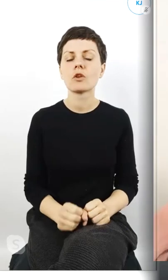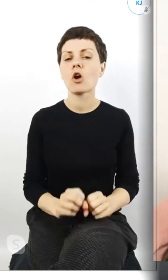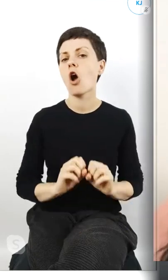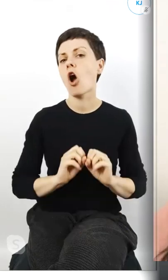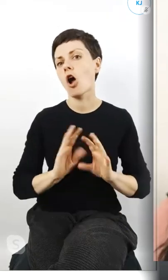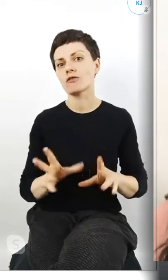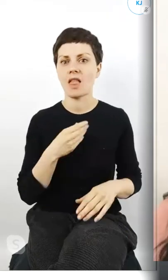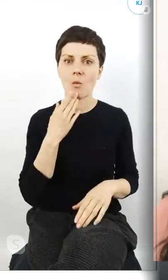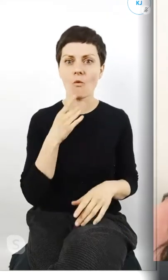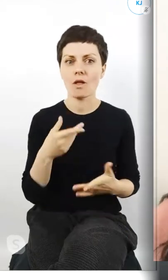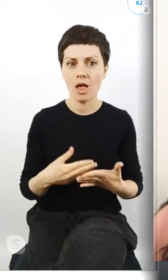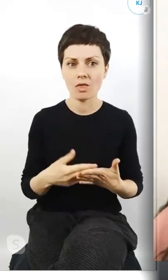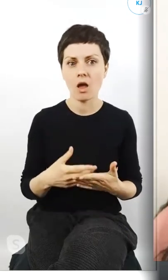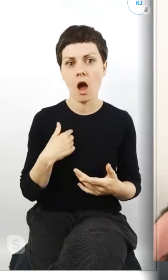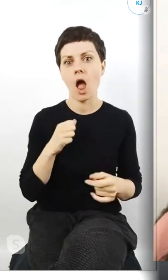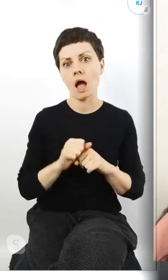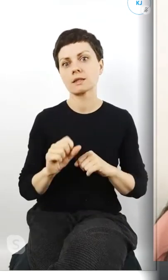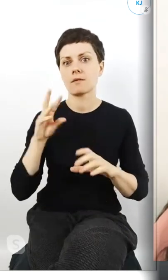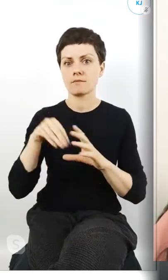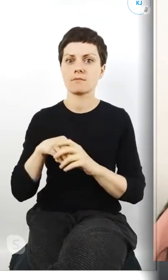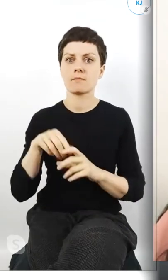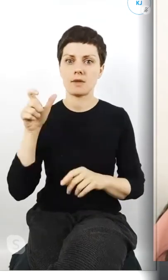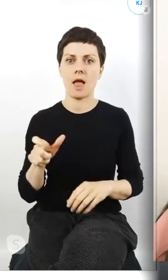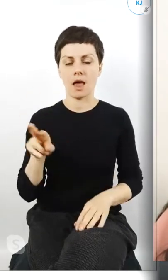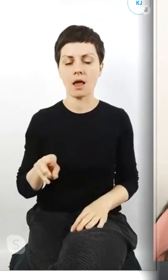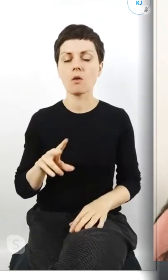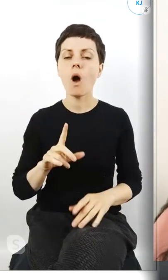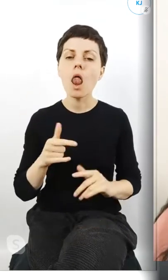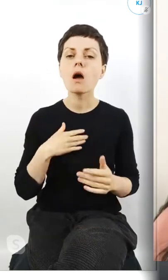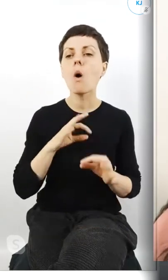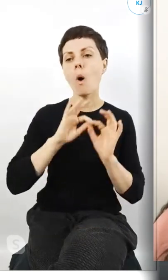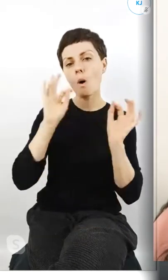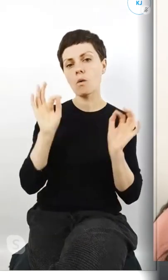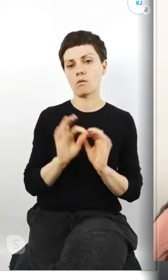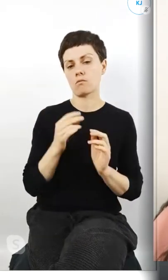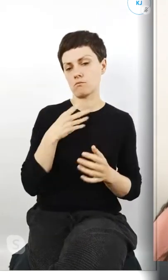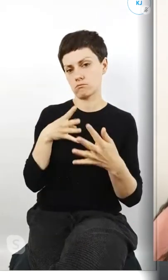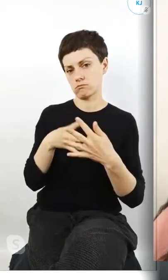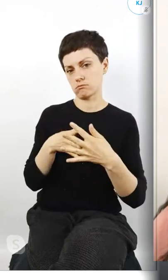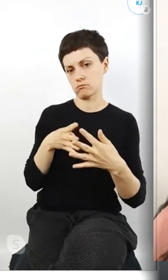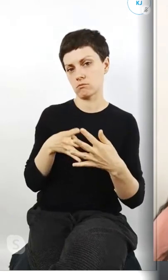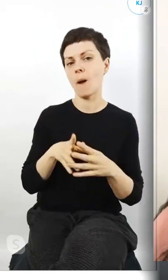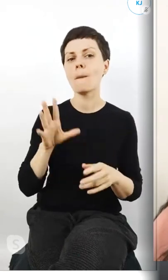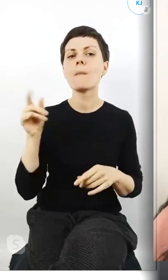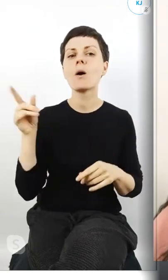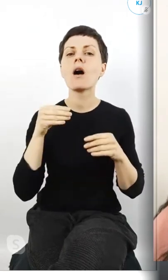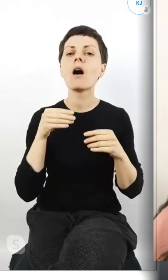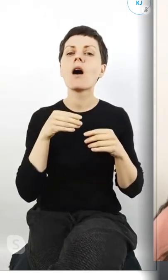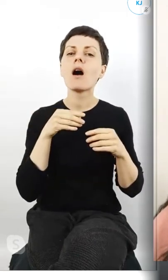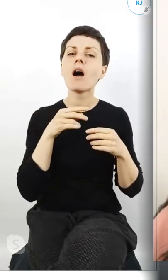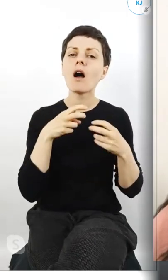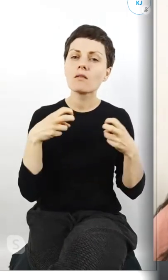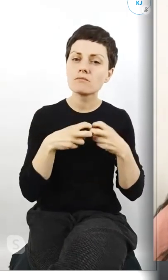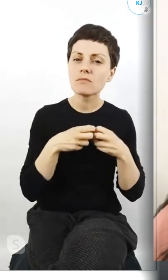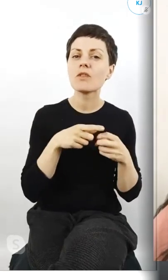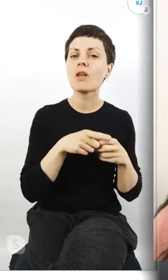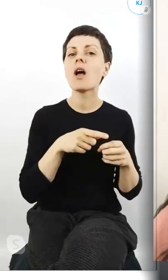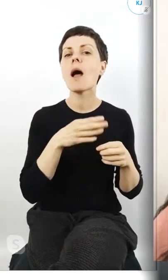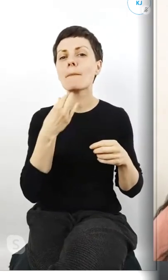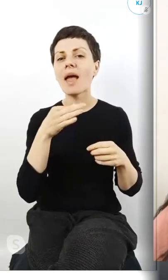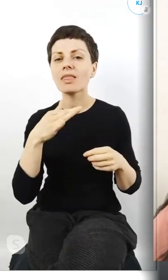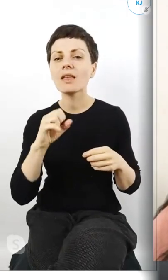że jestem radną, ale tak patrząc na ogół, bo media społecznościowe też się bardzo fajnie rozwinęły.